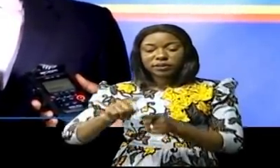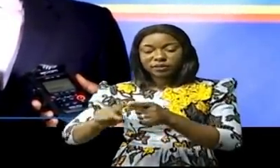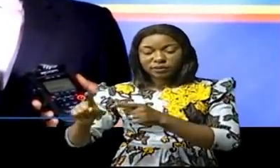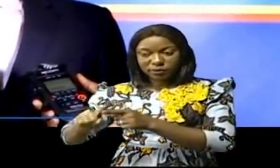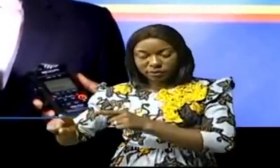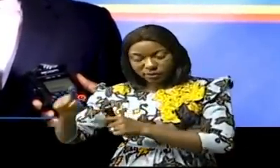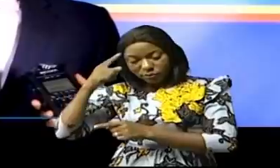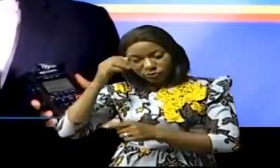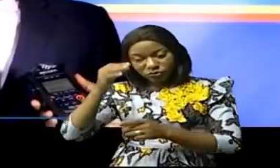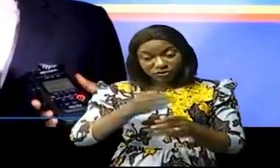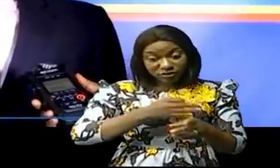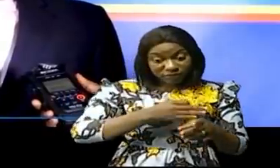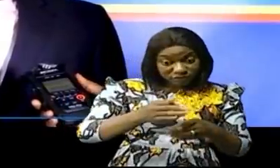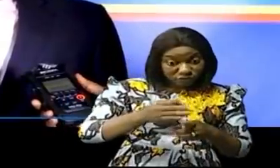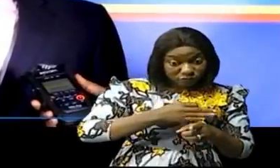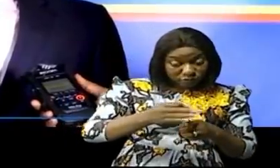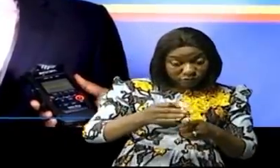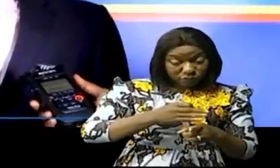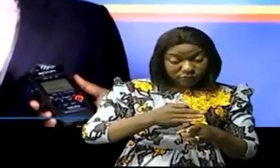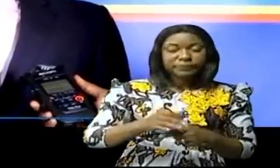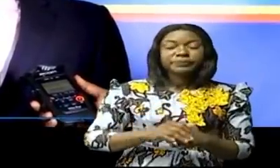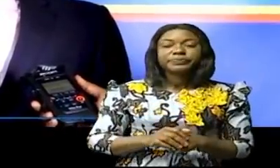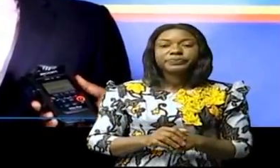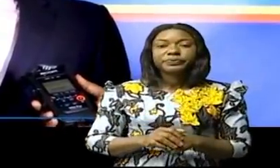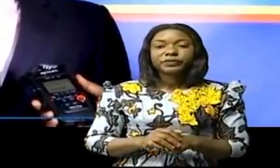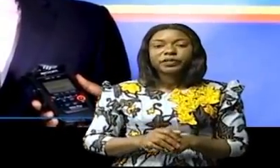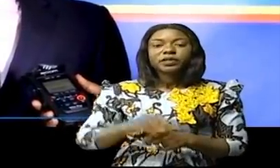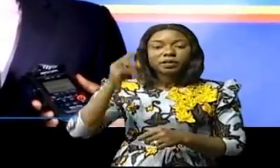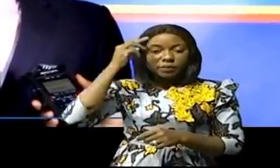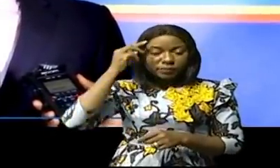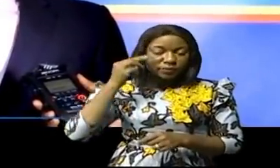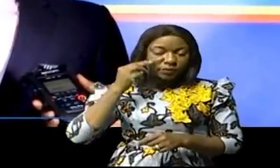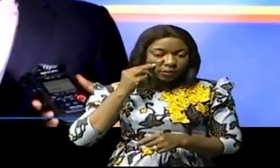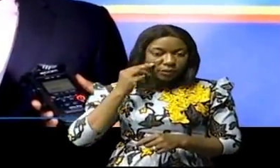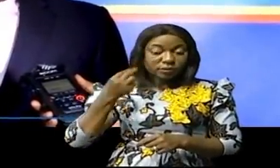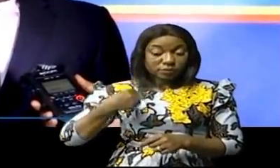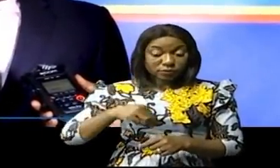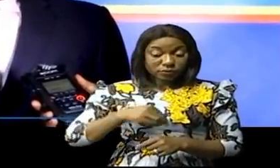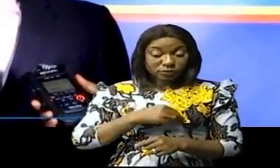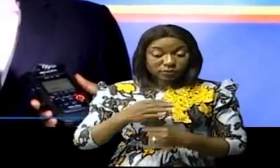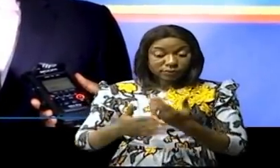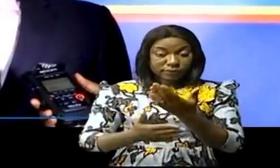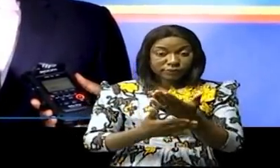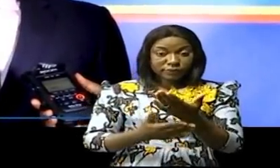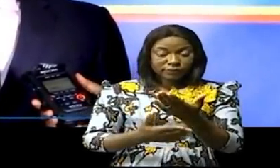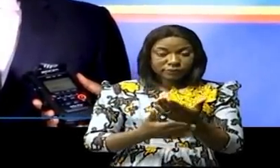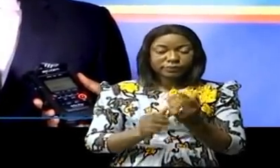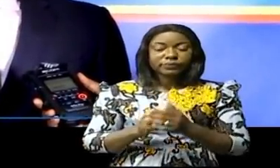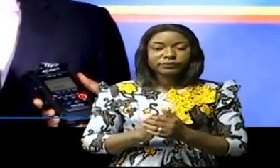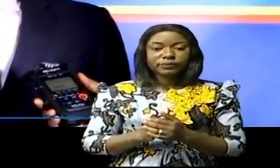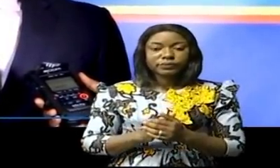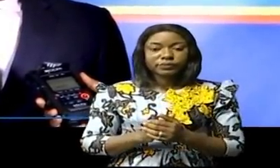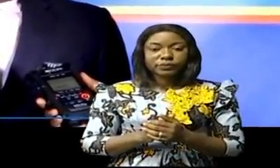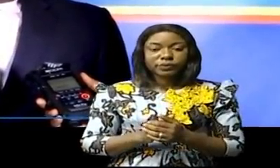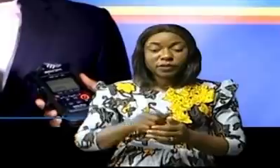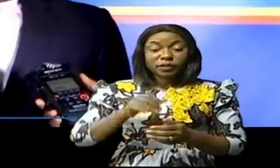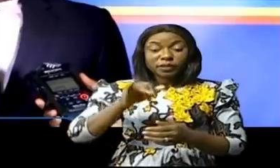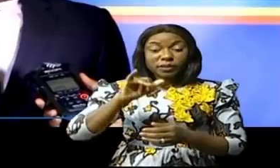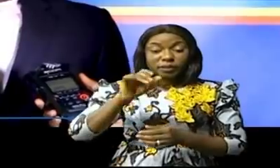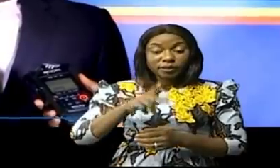interventions auprès des entreprises et le ministre nous a aussi demandé que l'INPP